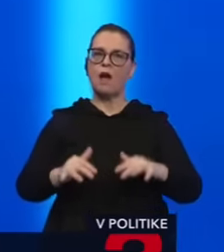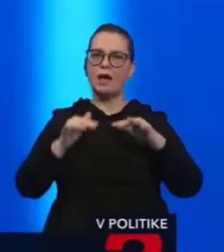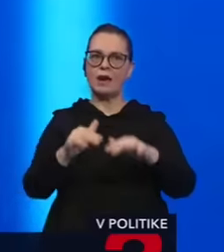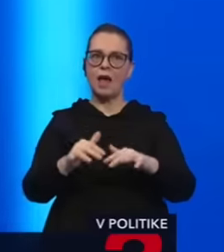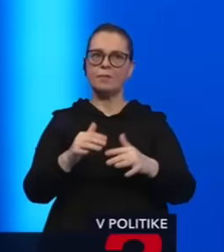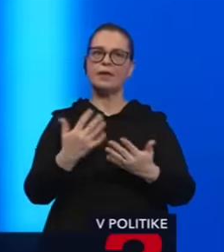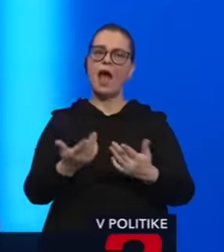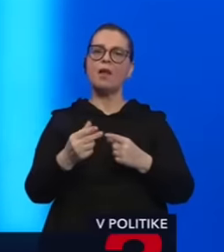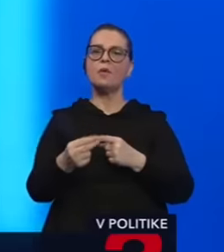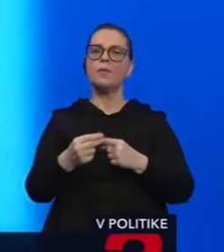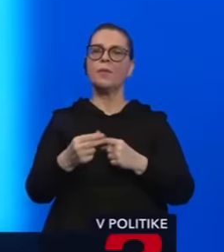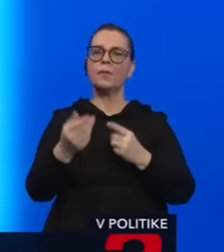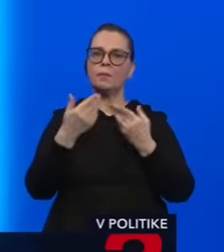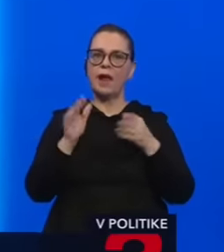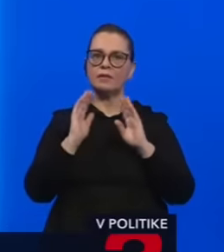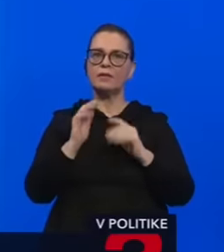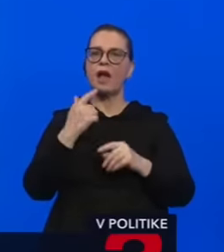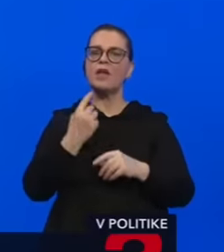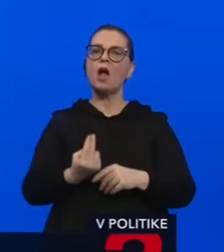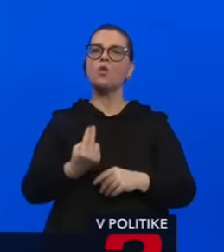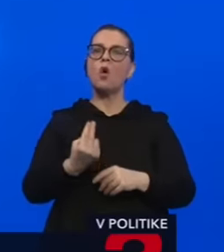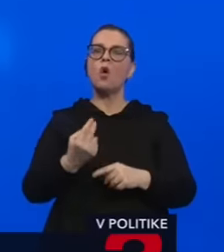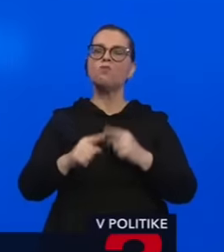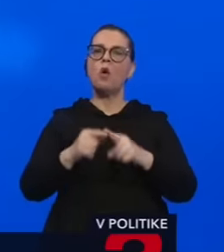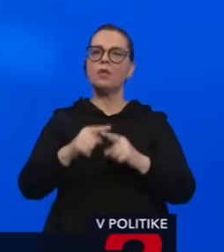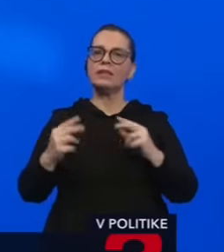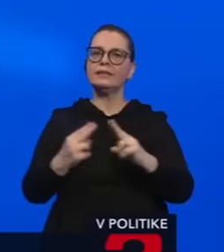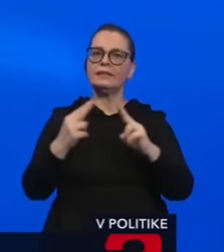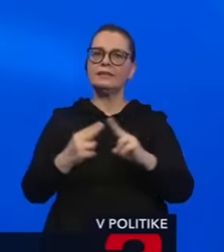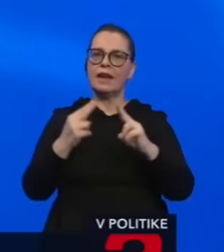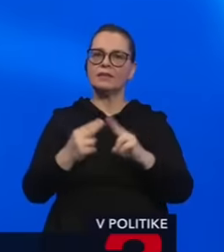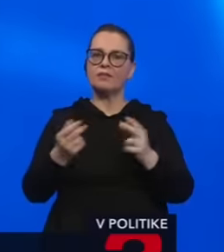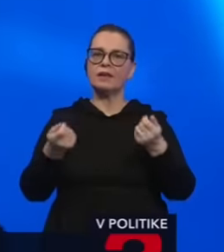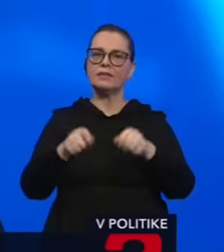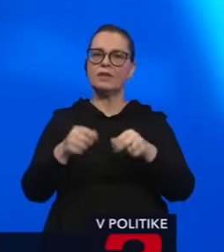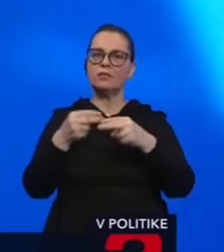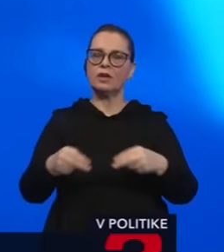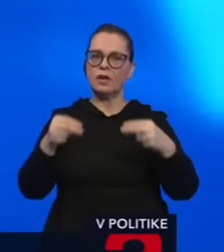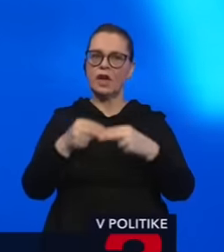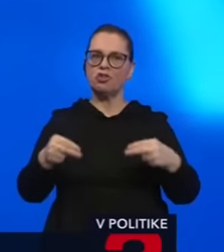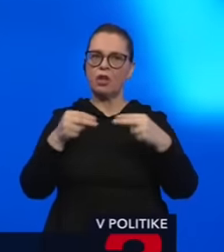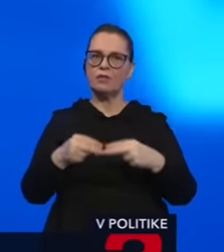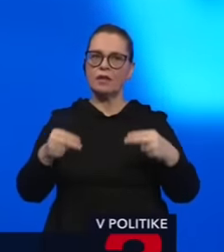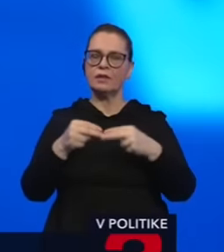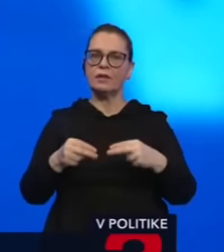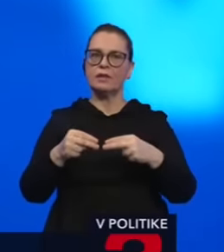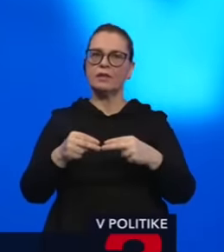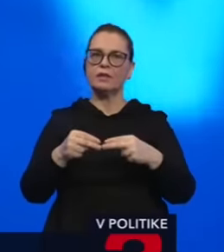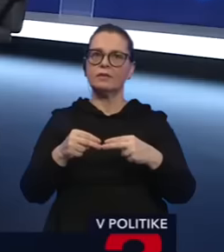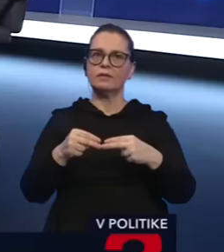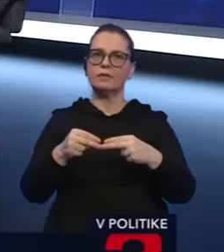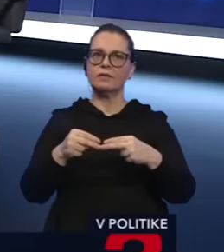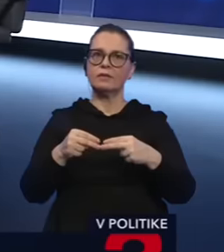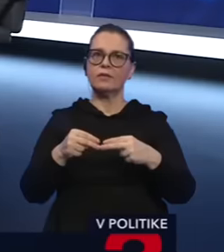histórky z Bratislavy o tom, ako sa ústavní činitelia stretávali v zavretých reštauráciách za zaťahnutými